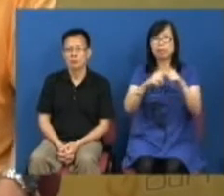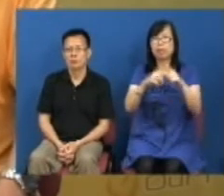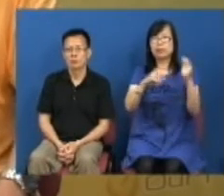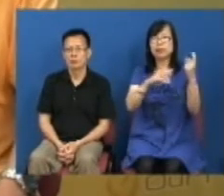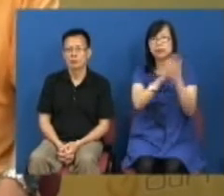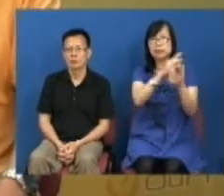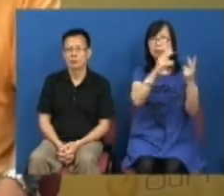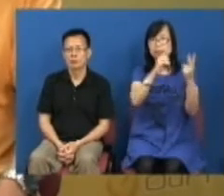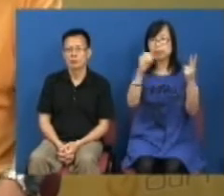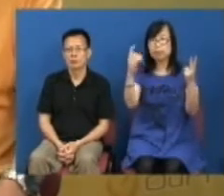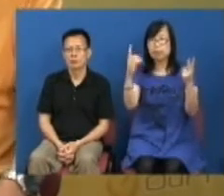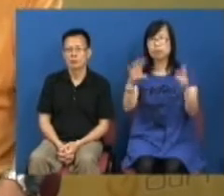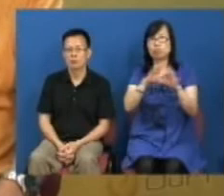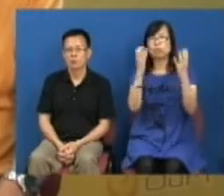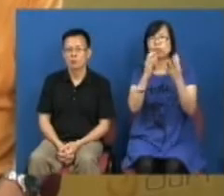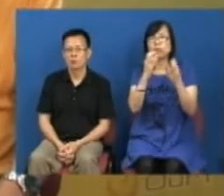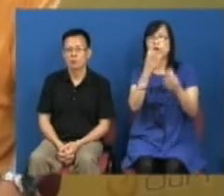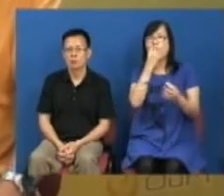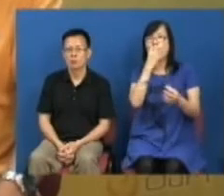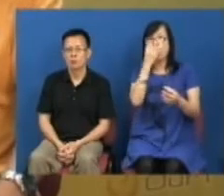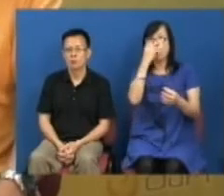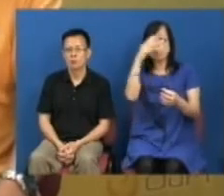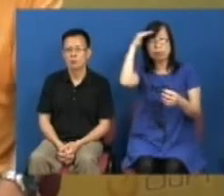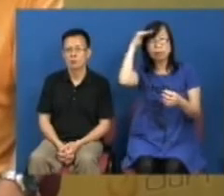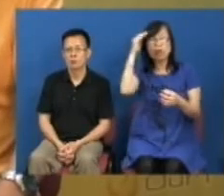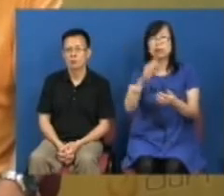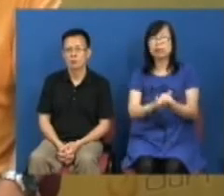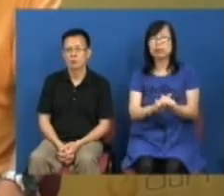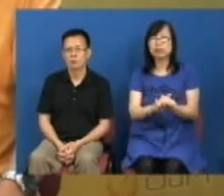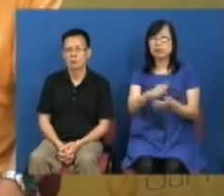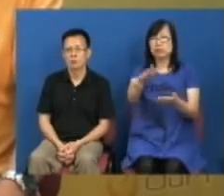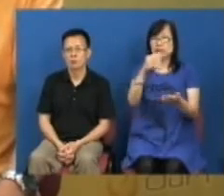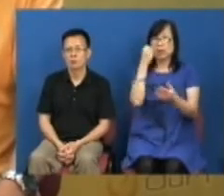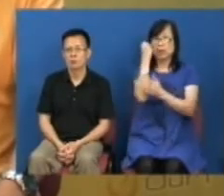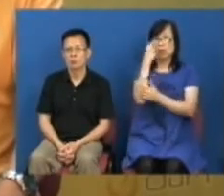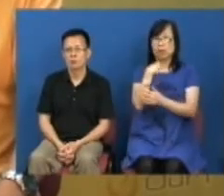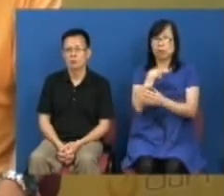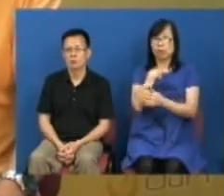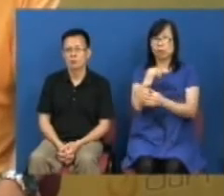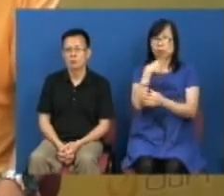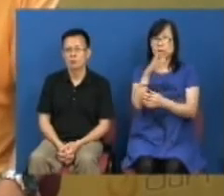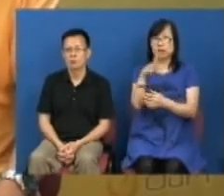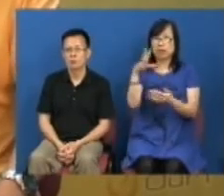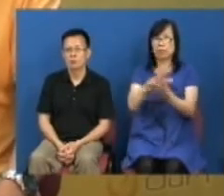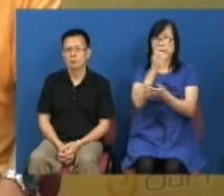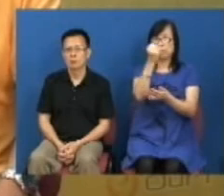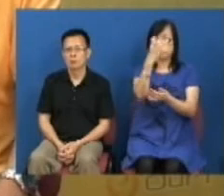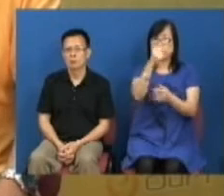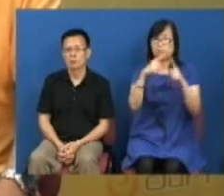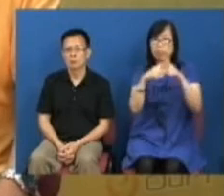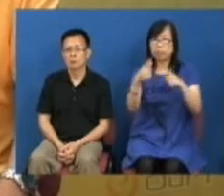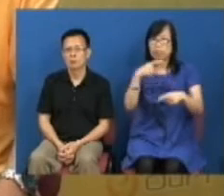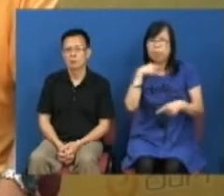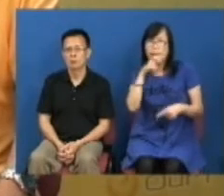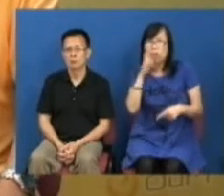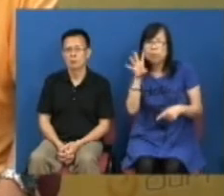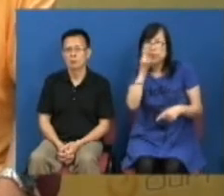年全年警方就有示威人士参加请愿而拘捕的数字其实都是50多人你会看到现在